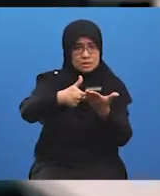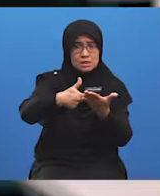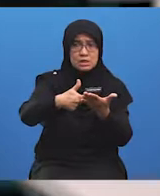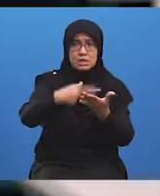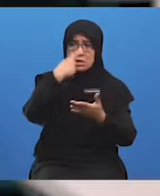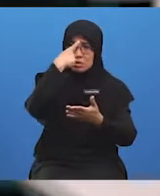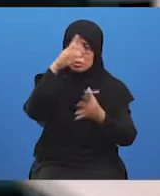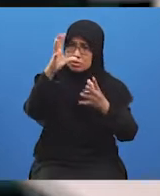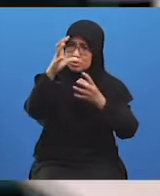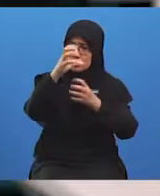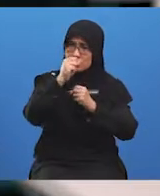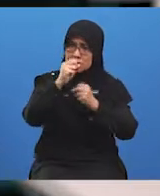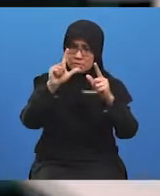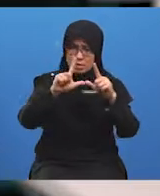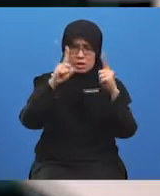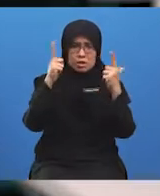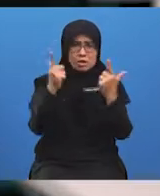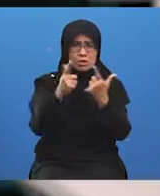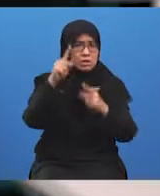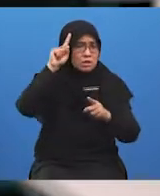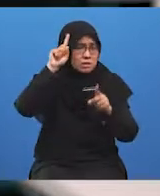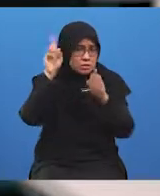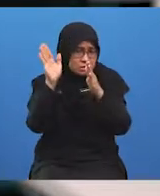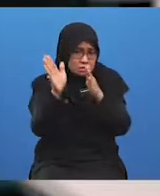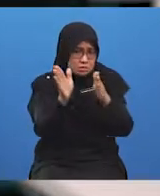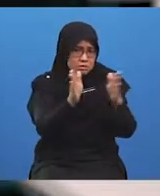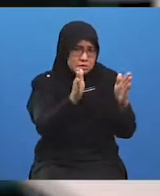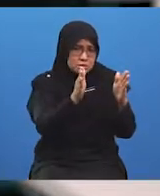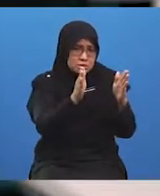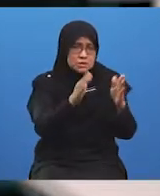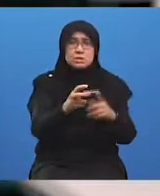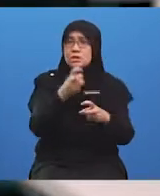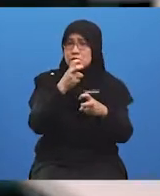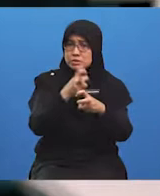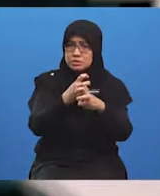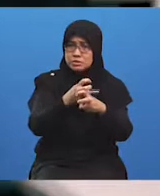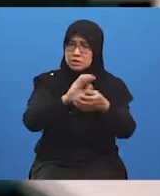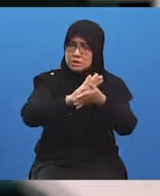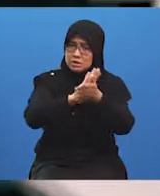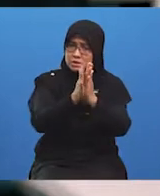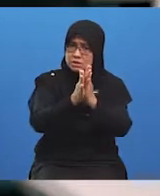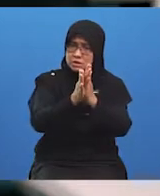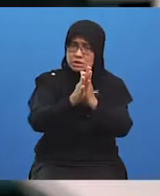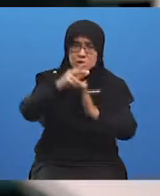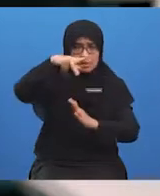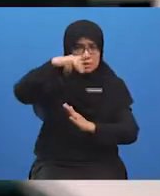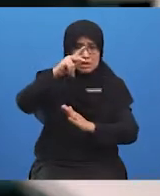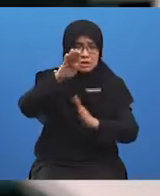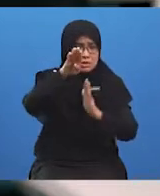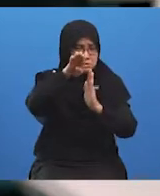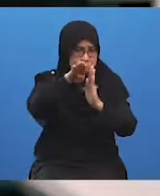strategik ini menjadi punca utama prestasi perniagaan PKS kurang menggalakkan.